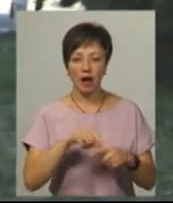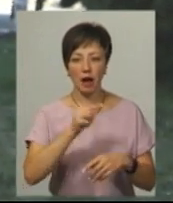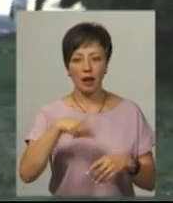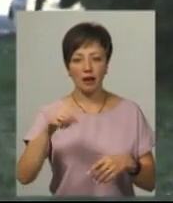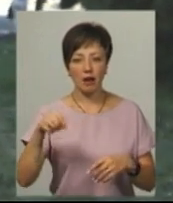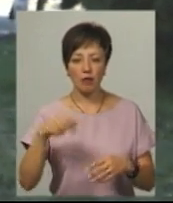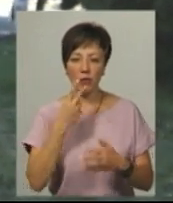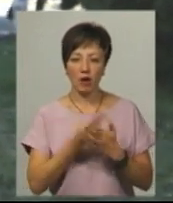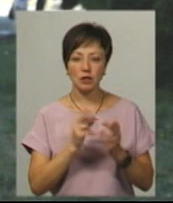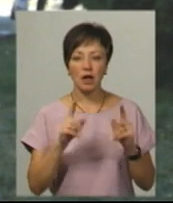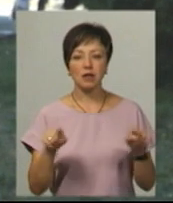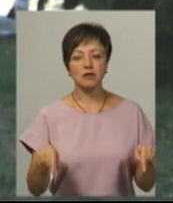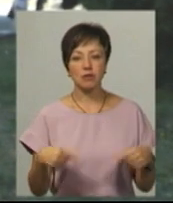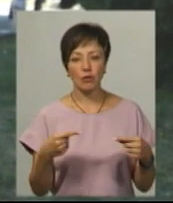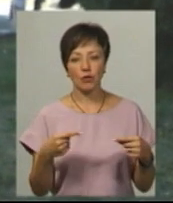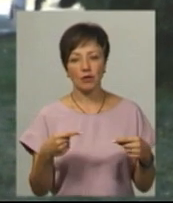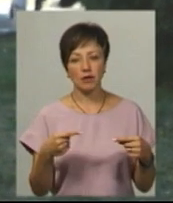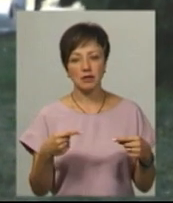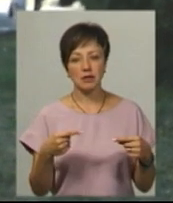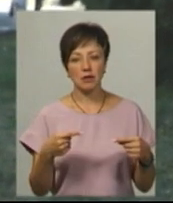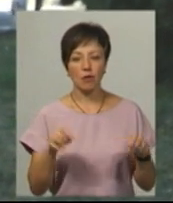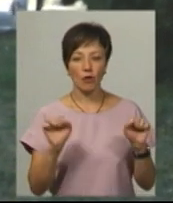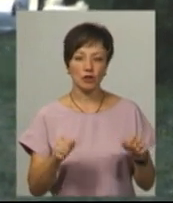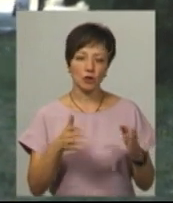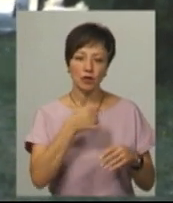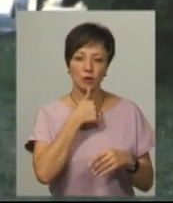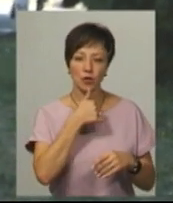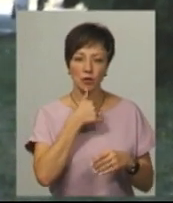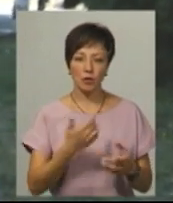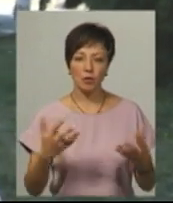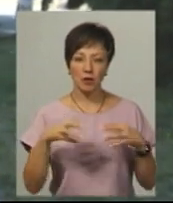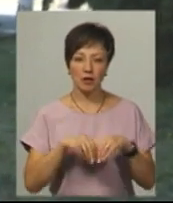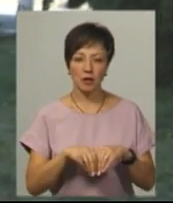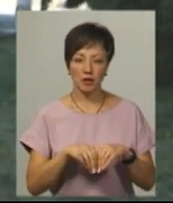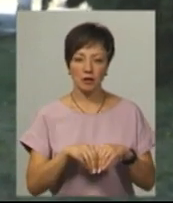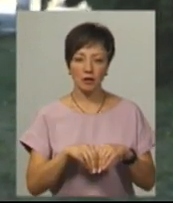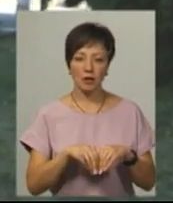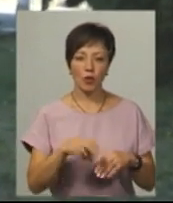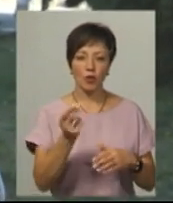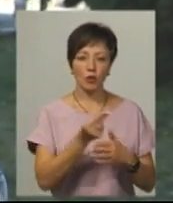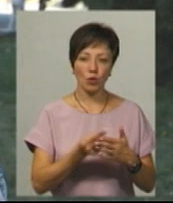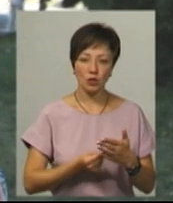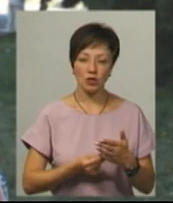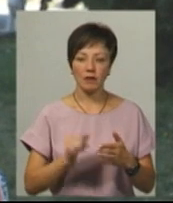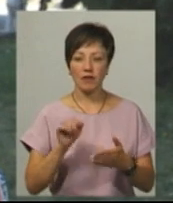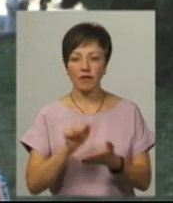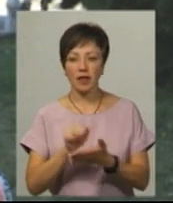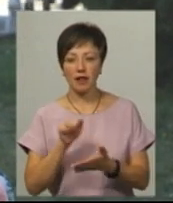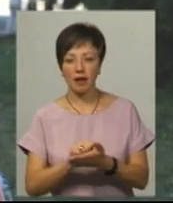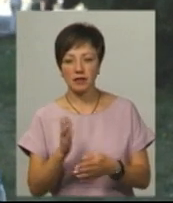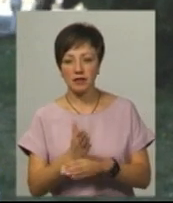покажемо, як вона створювалася. Тобто можна буде спробувати, об'єднаємо і видавців, і художників, і